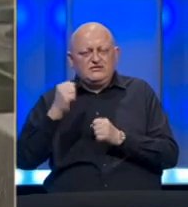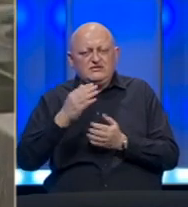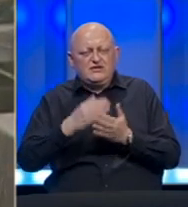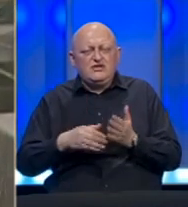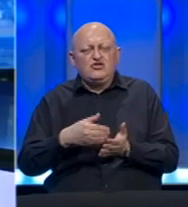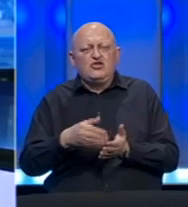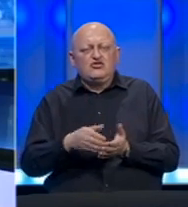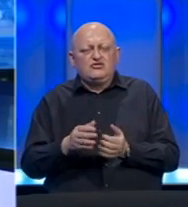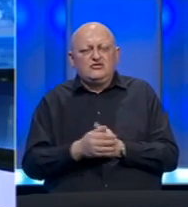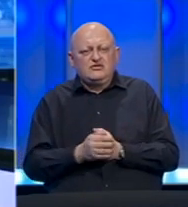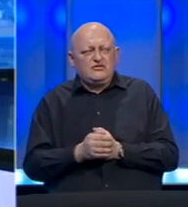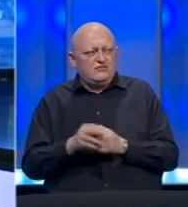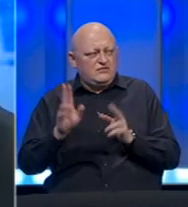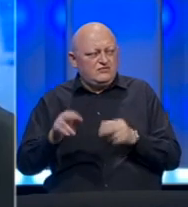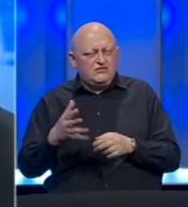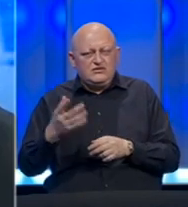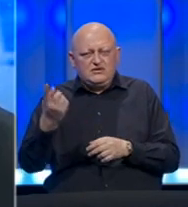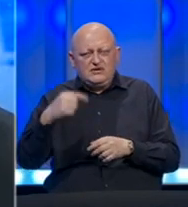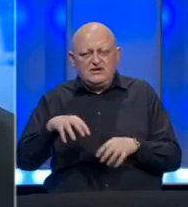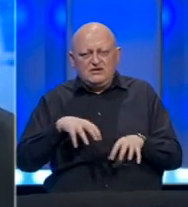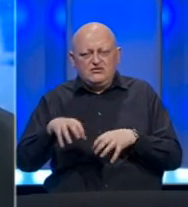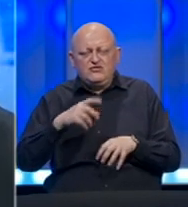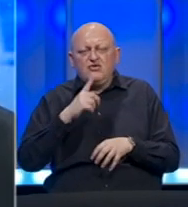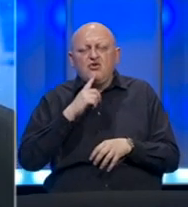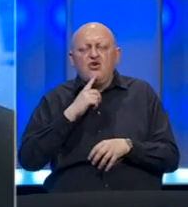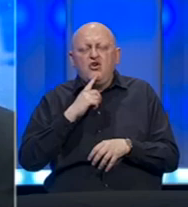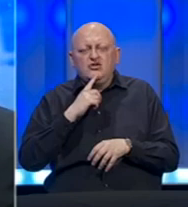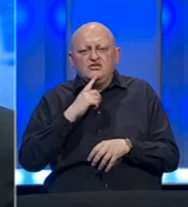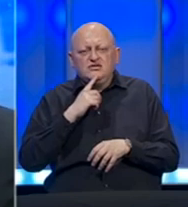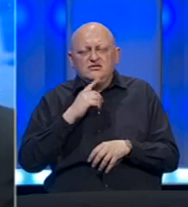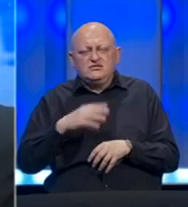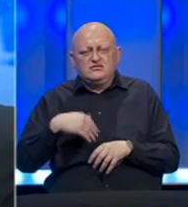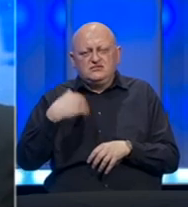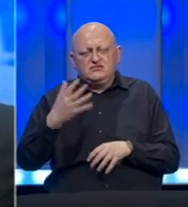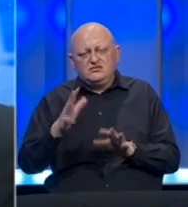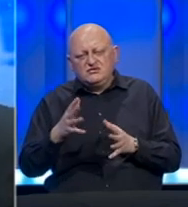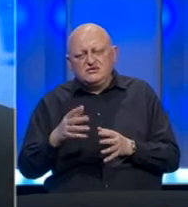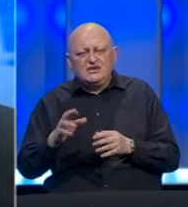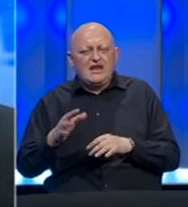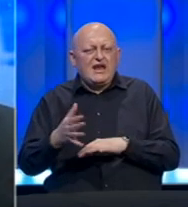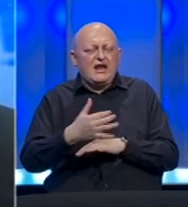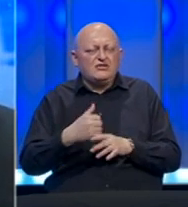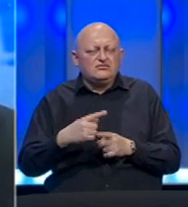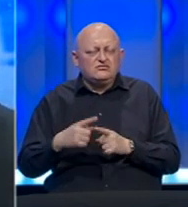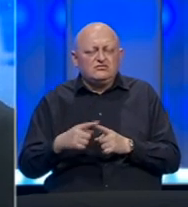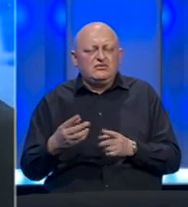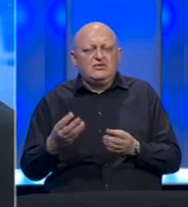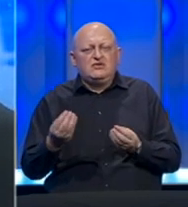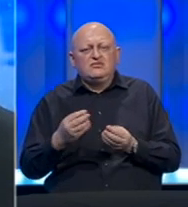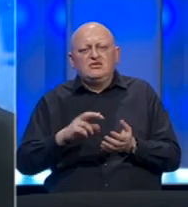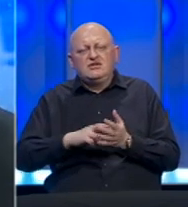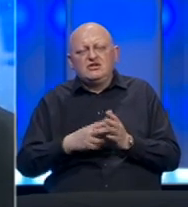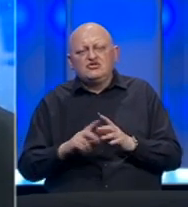troškova. Imamo negdje oko 1.000 radnika koji su dali zbog ekonomskih razloga, dali zbog